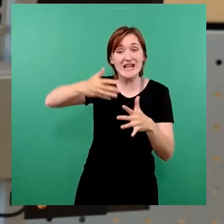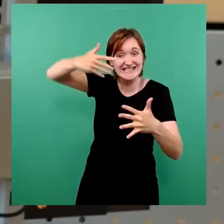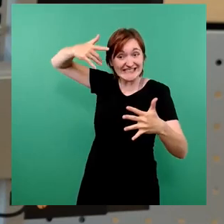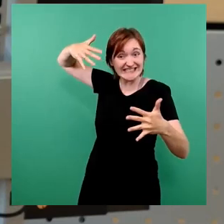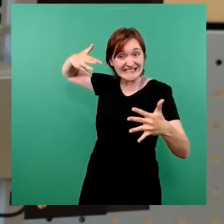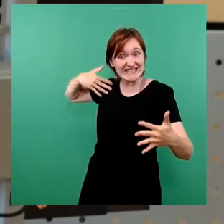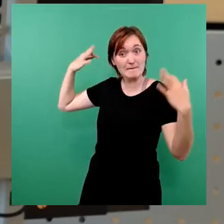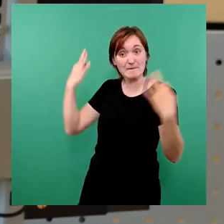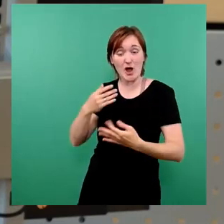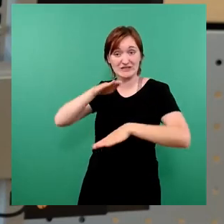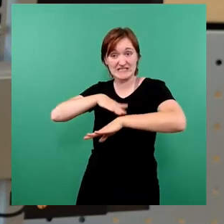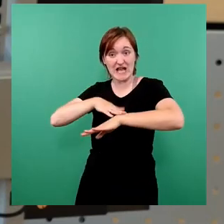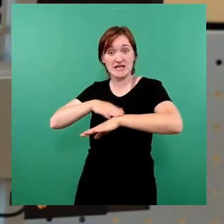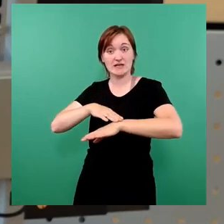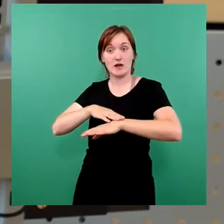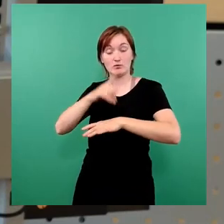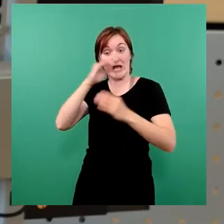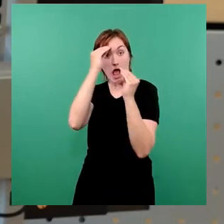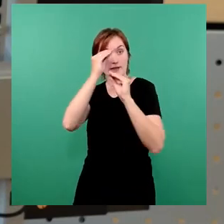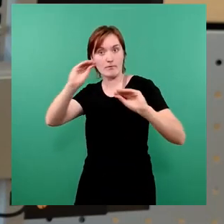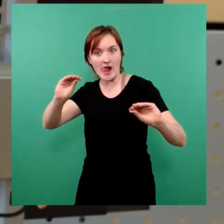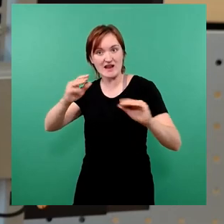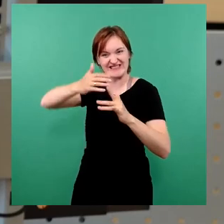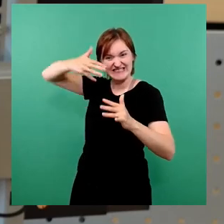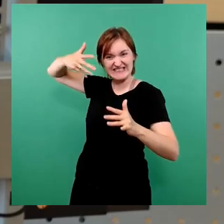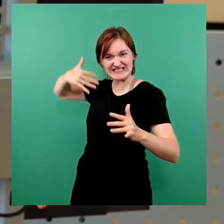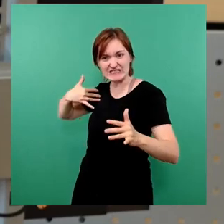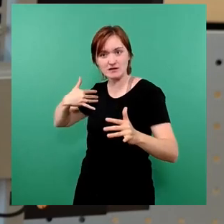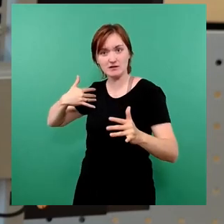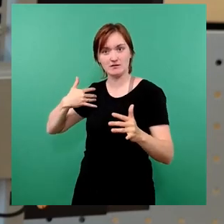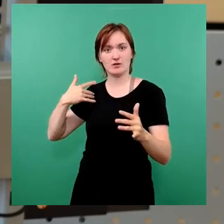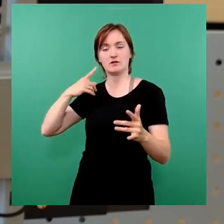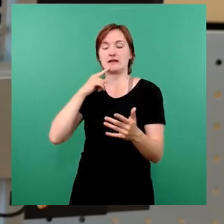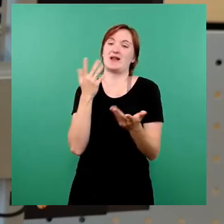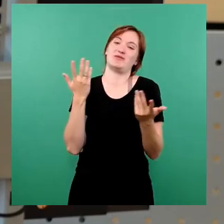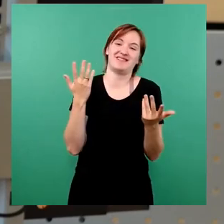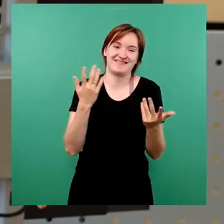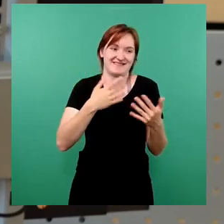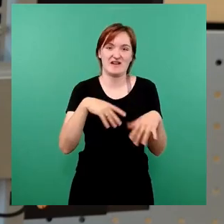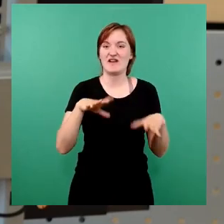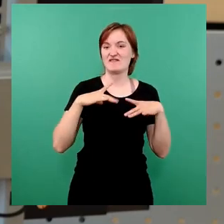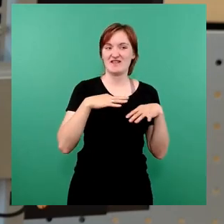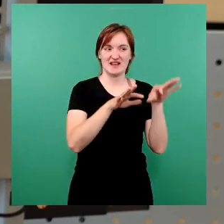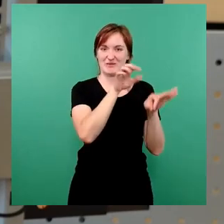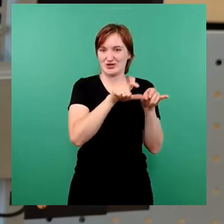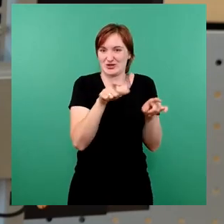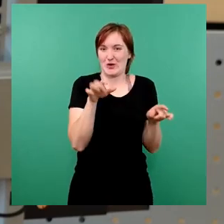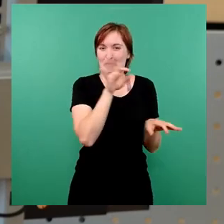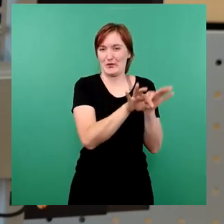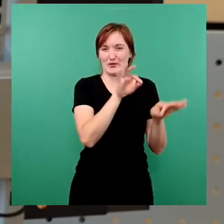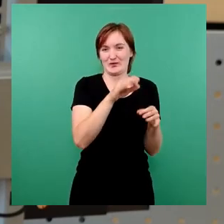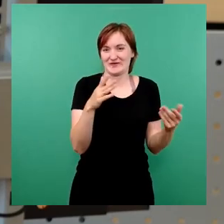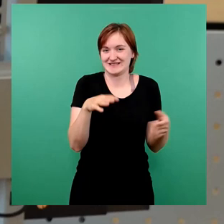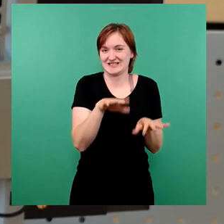anmeldet. Ich bin jetzt optimistisch, dass uns die Verwaltung die richtigen Analysen